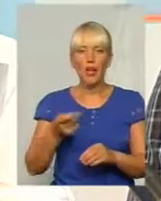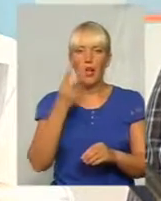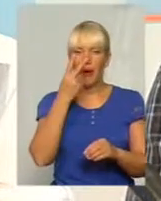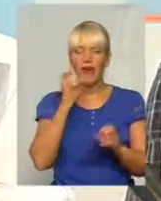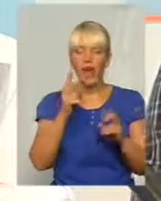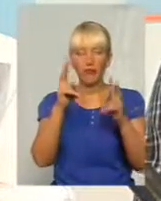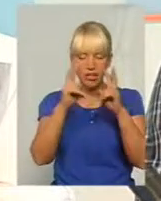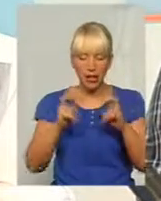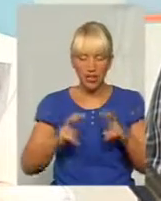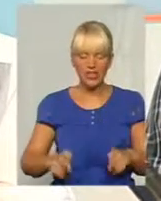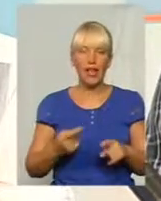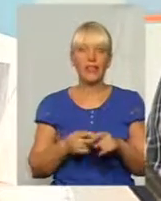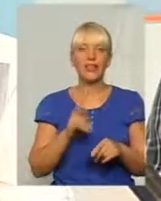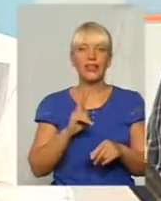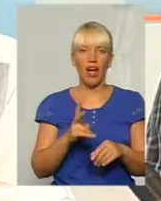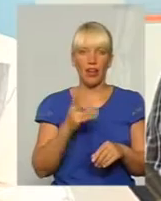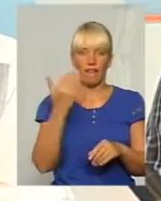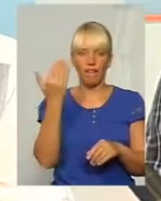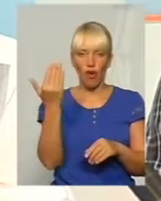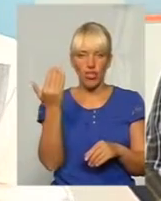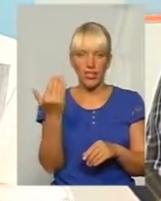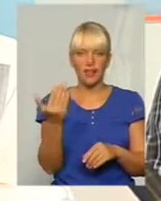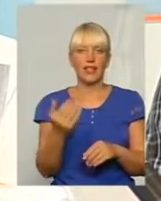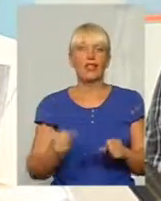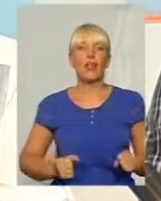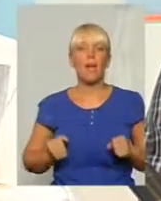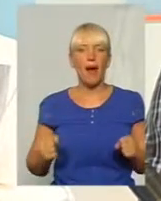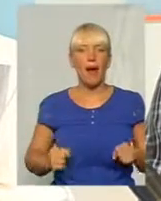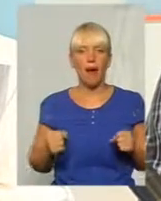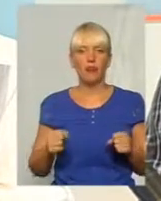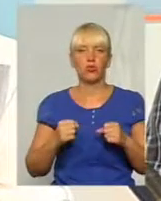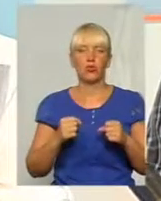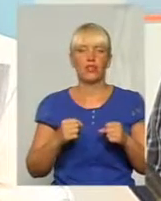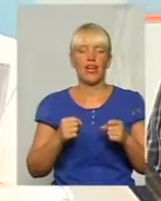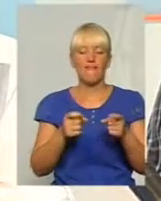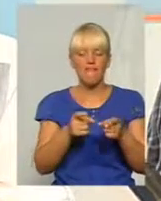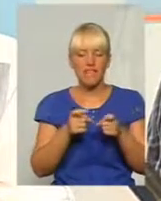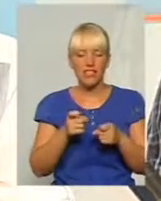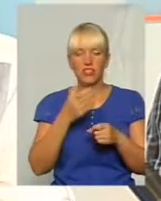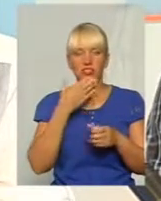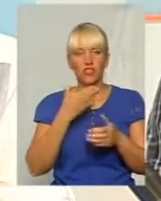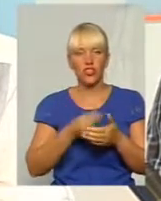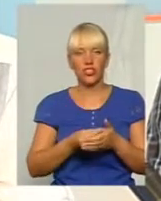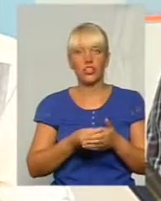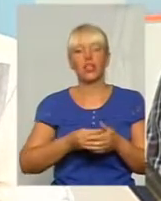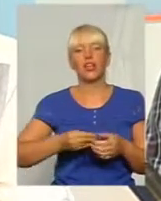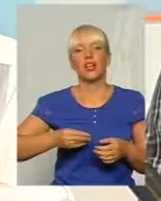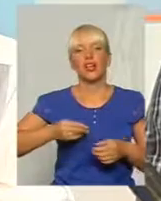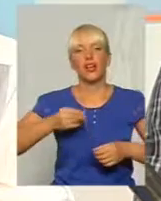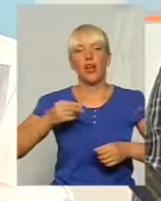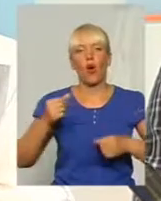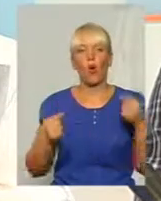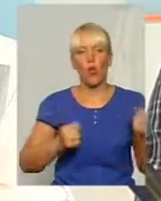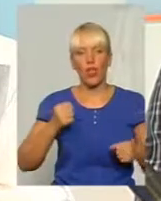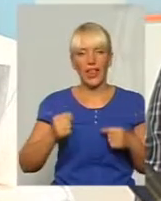розглядають, як вони намагаються витягнутися з своїх колег, зокрема рекламентний комітет